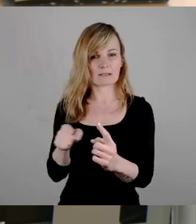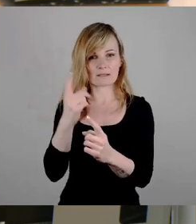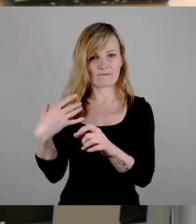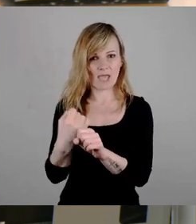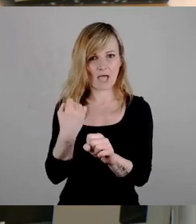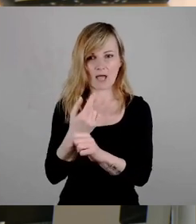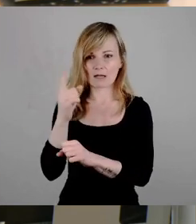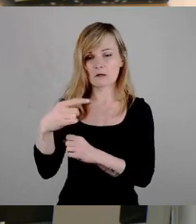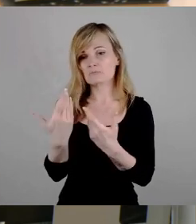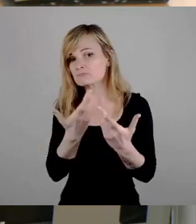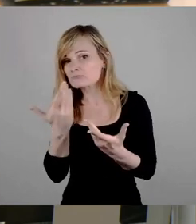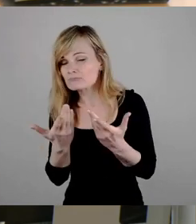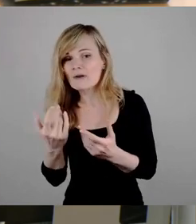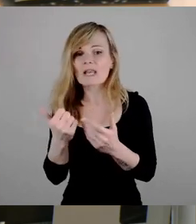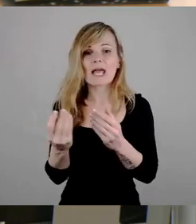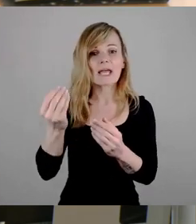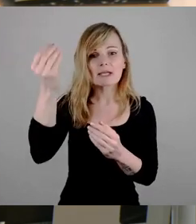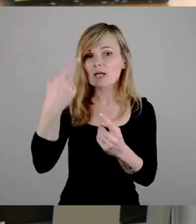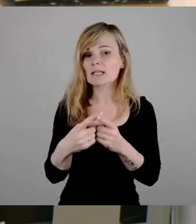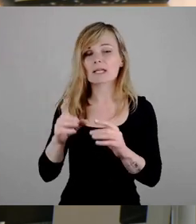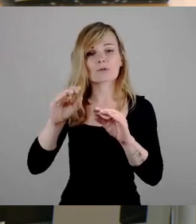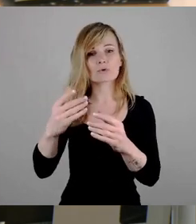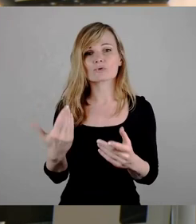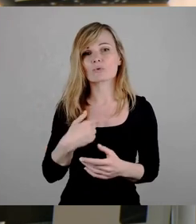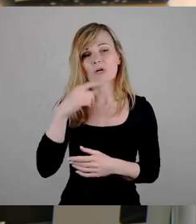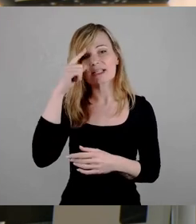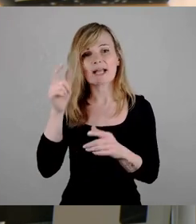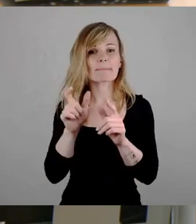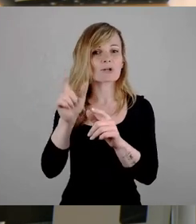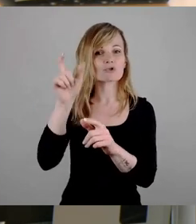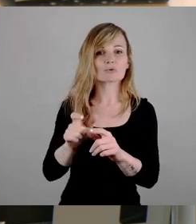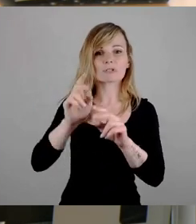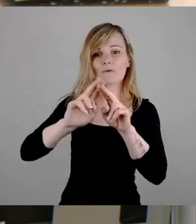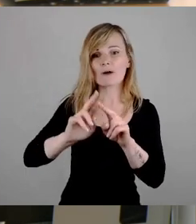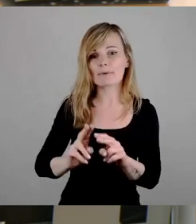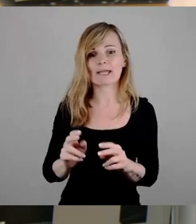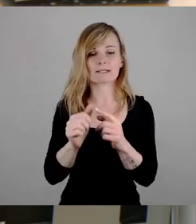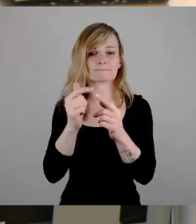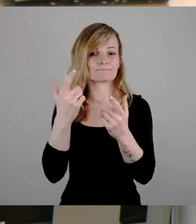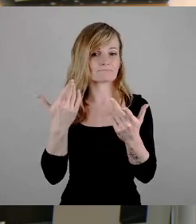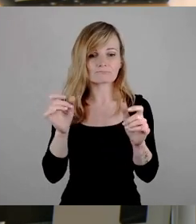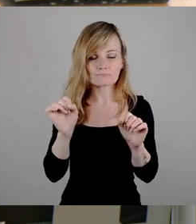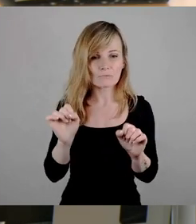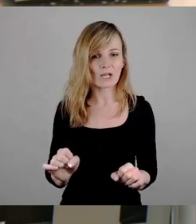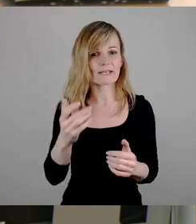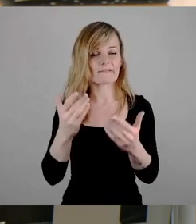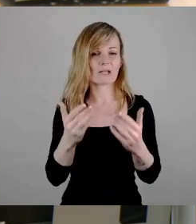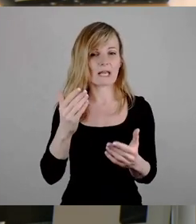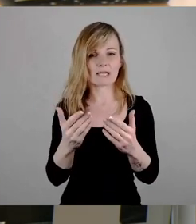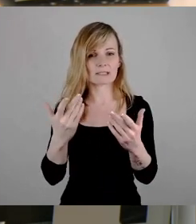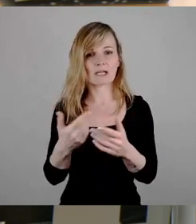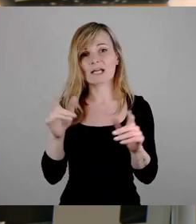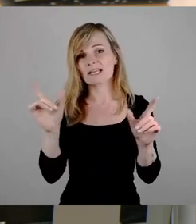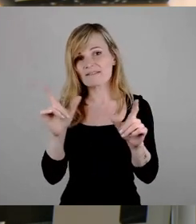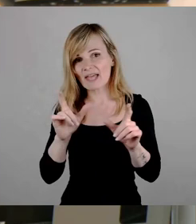Da kommen vielleicht auch, man kann das denkmalschützerisch aufarbeiten. Man kann da vielleicht sogar eine Event-Location